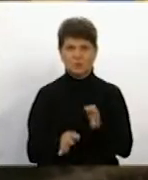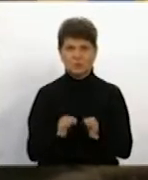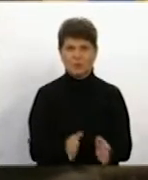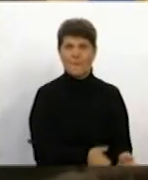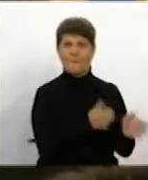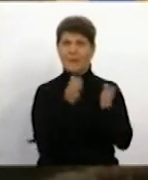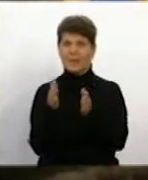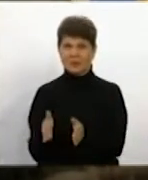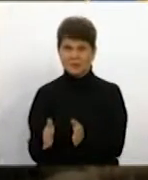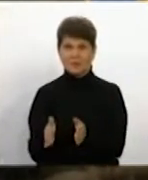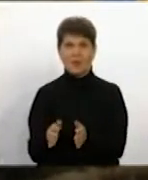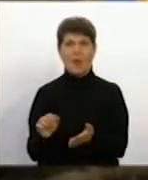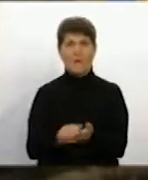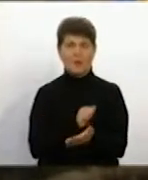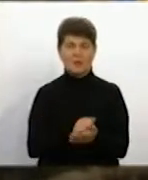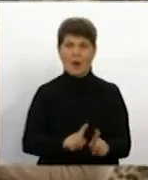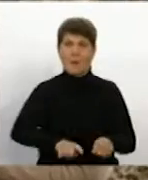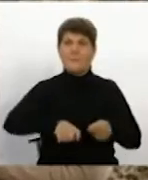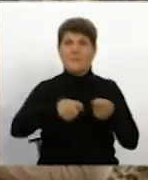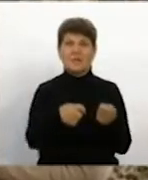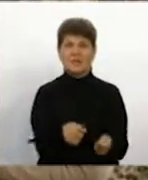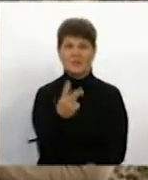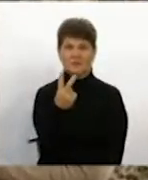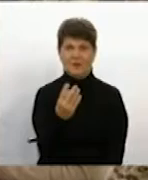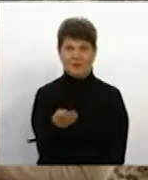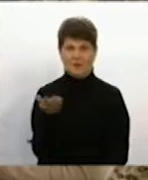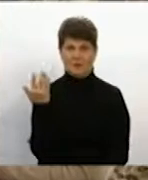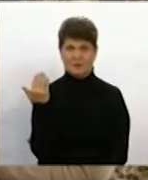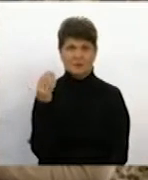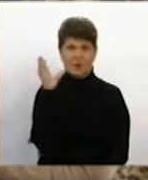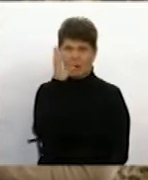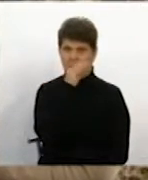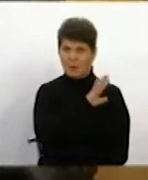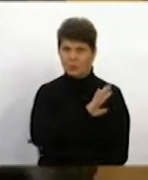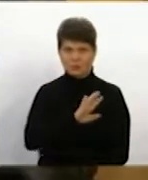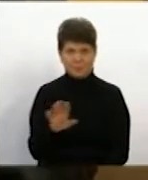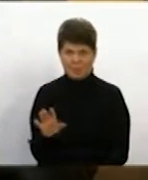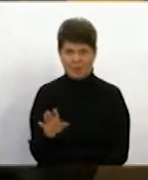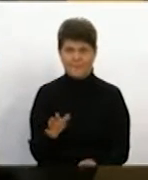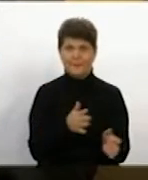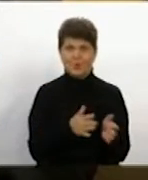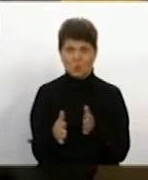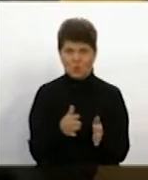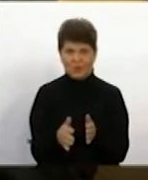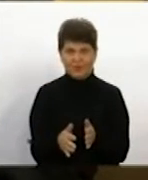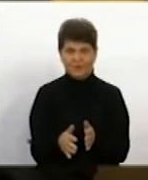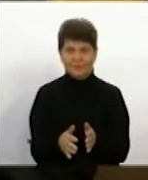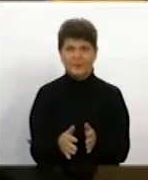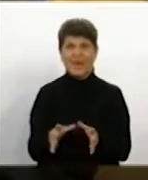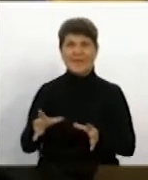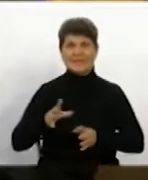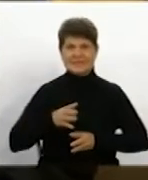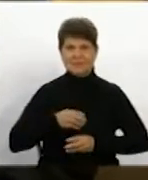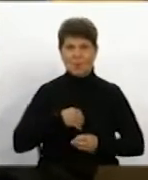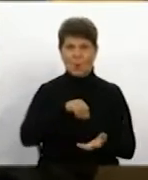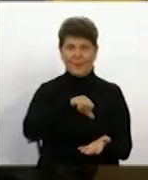справі їй передали два дні тому. Ознайомитися не встигла. До цього ними займався інший юрист. Зі мною експерставником було укладено договір про